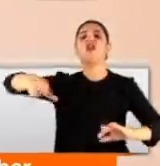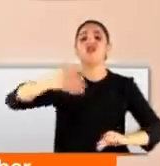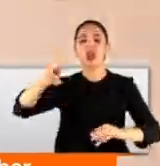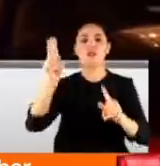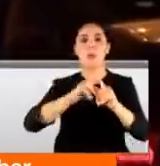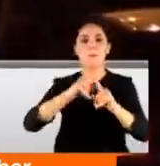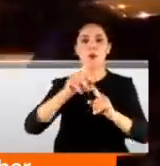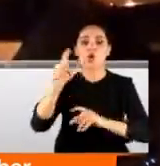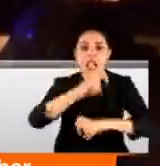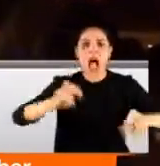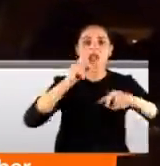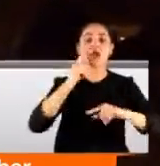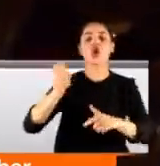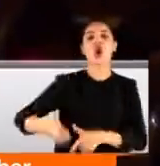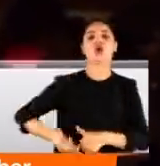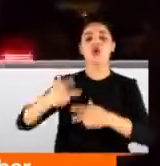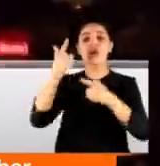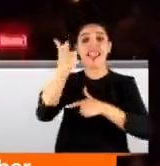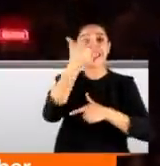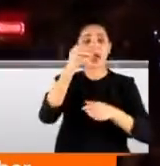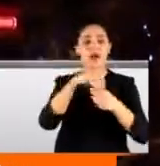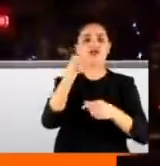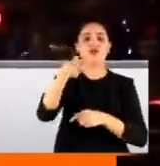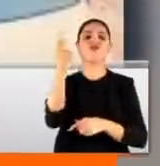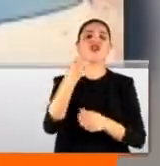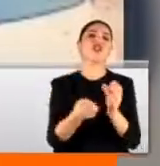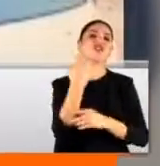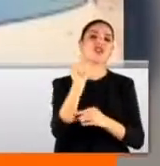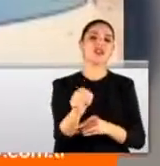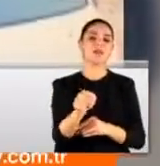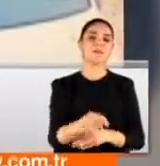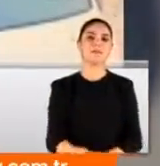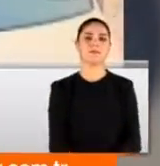Polisin devreye girmesiyle güvenlik kameralarında işte bu görüntüler bulundu.